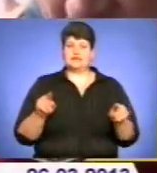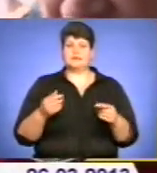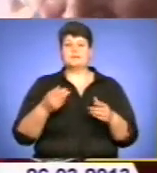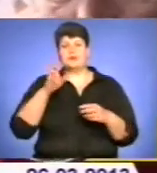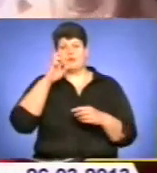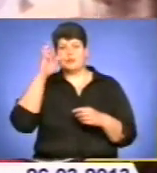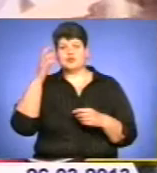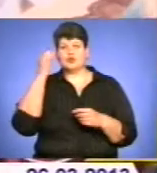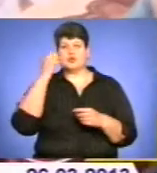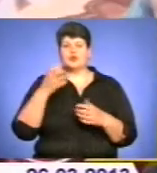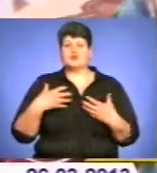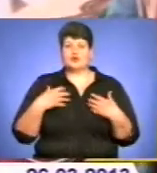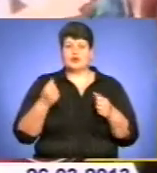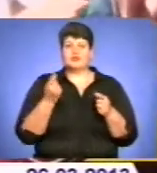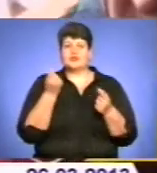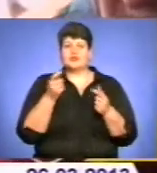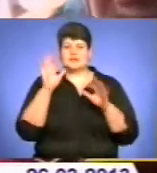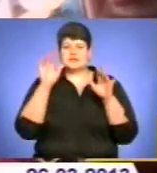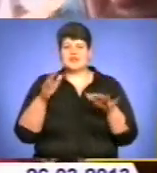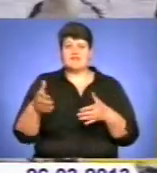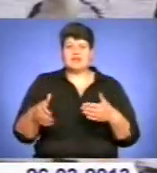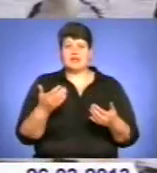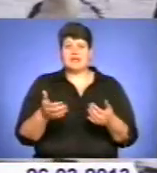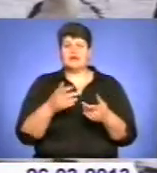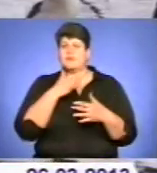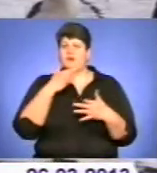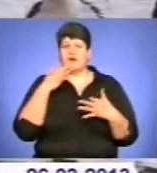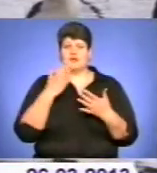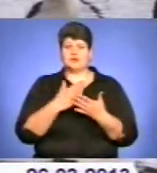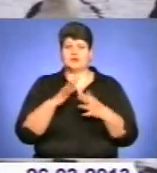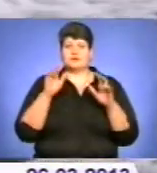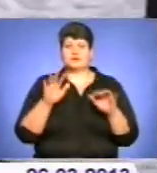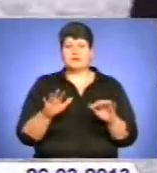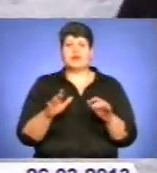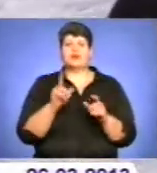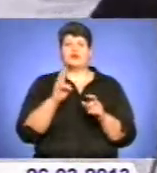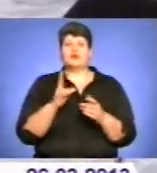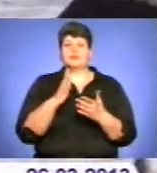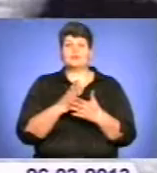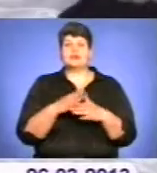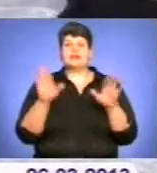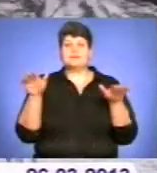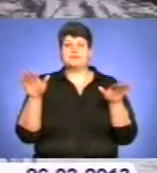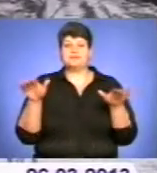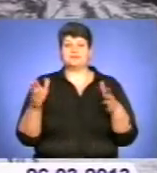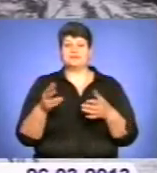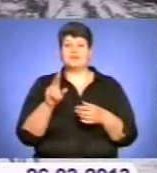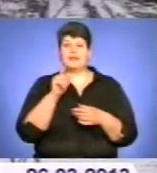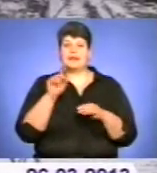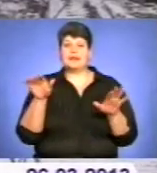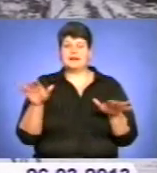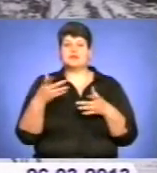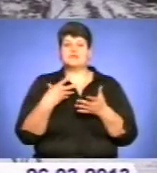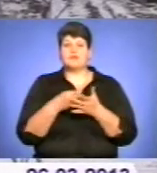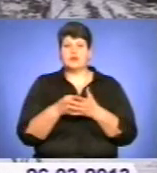трошки сніг відкинути, було багато його є. Серед тих, хто потребує людської допомоги, і пернаті провісники весни. На своїх